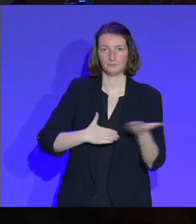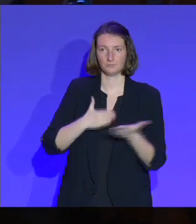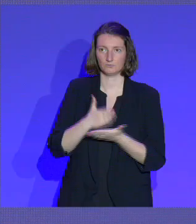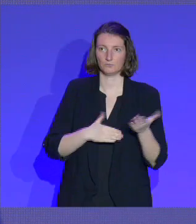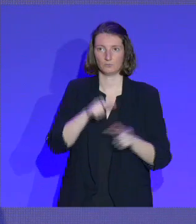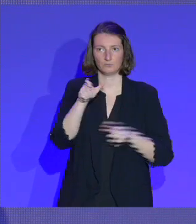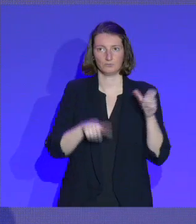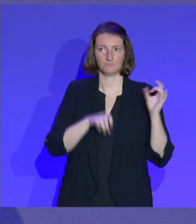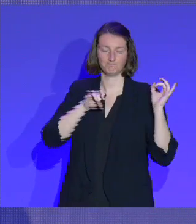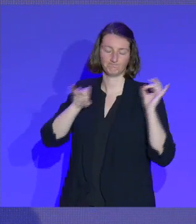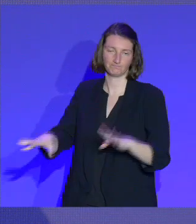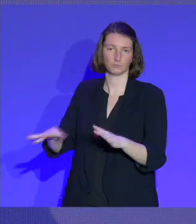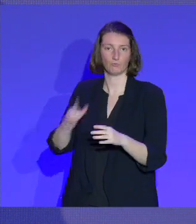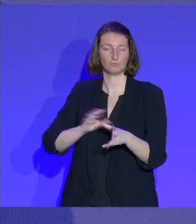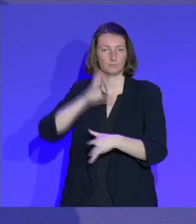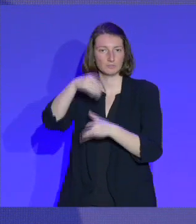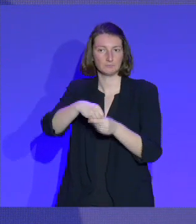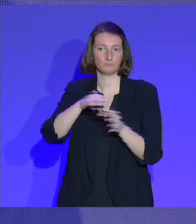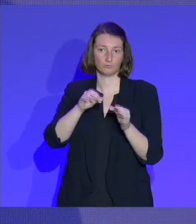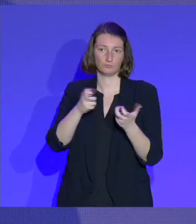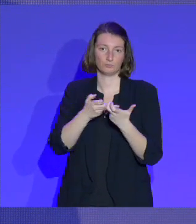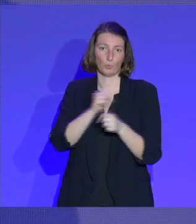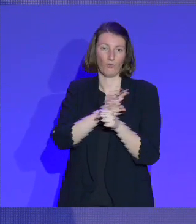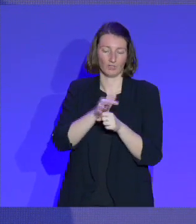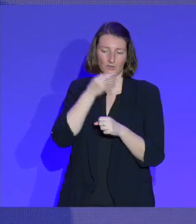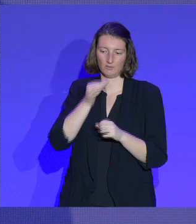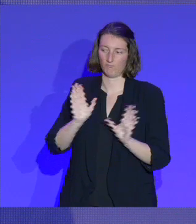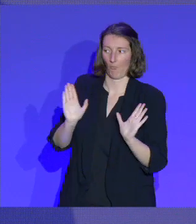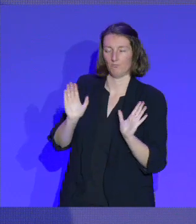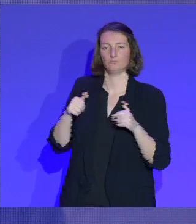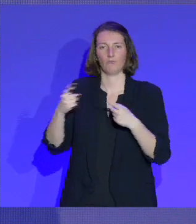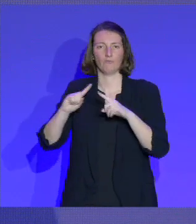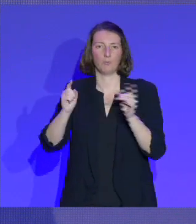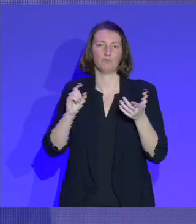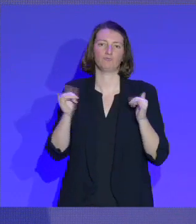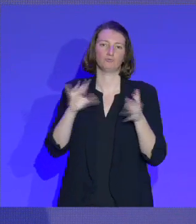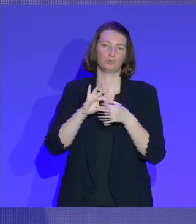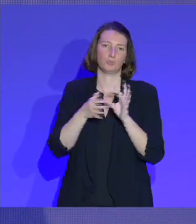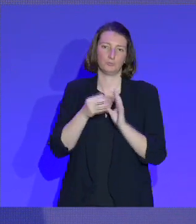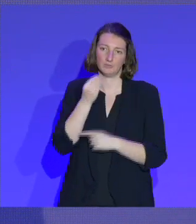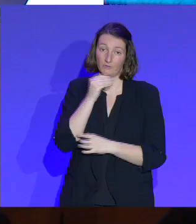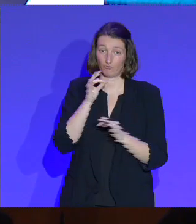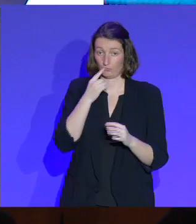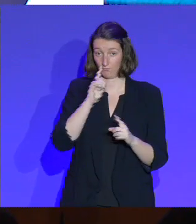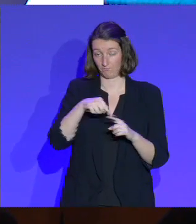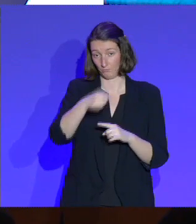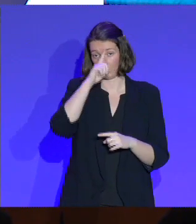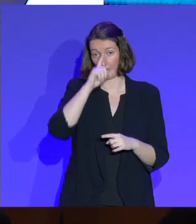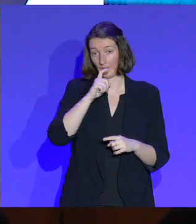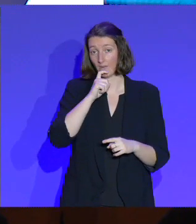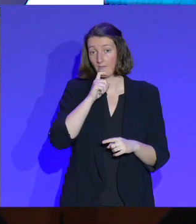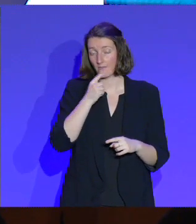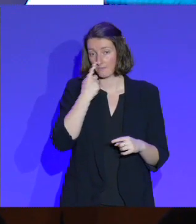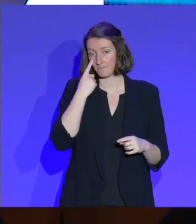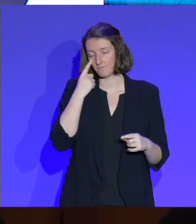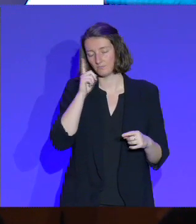Le Covid a servi au fond de boycott politique. Évidemment, la question se posera pour le Qatar. Nous savons ce qui s'y